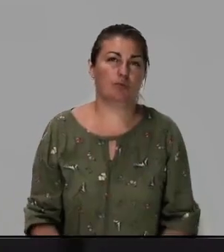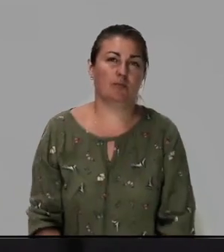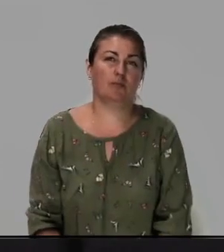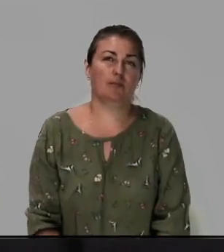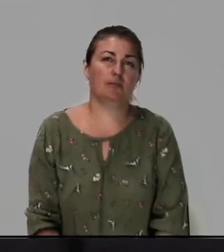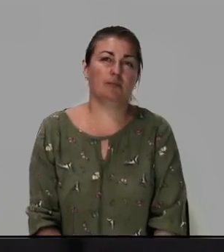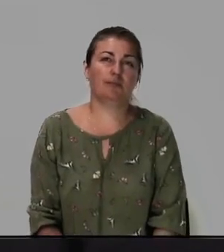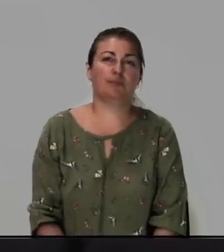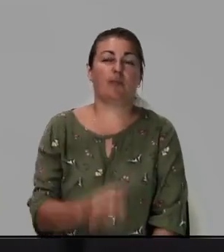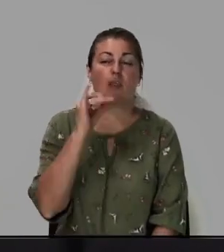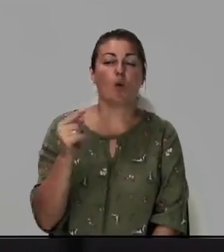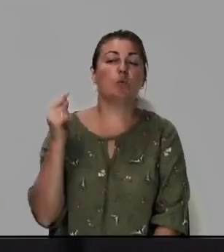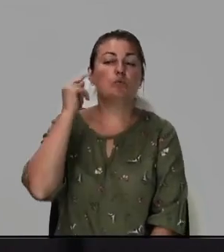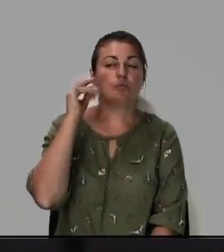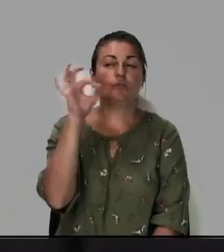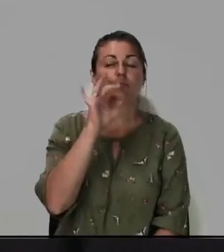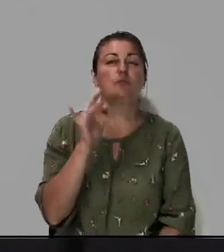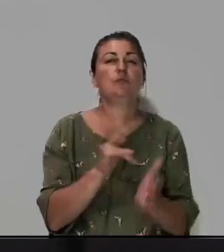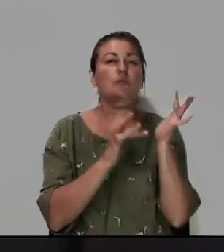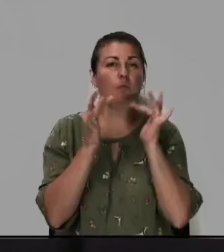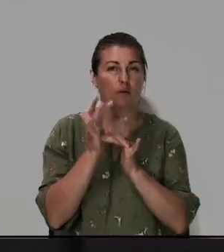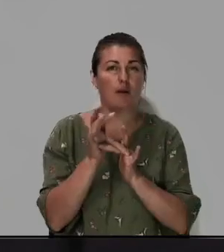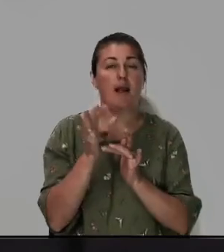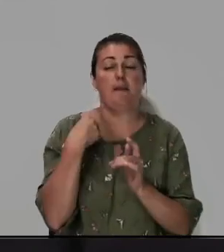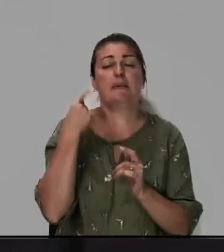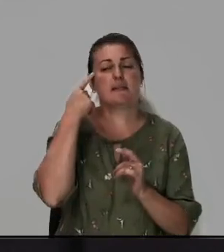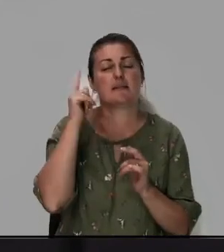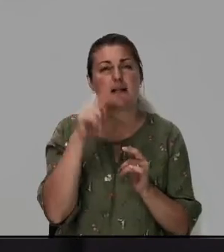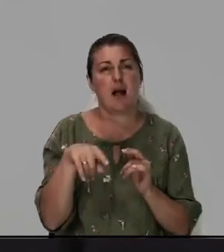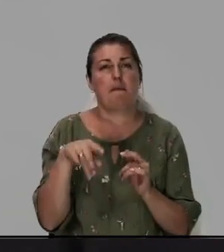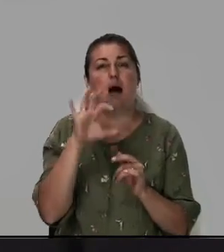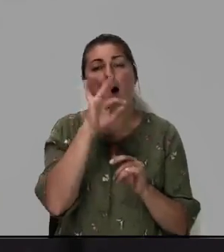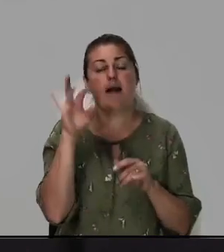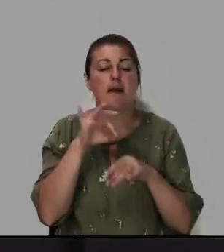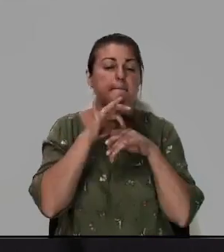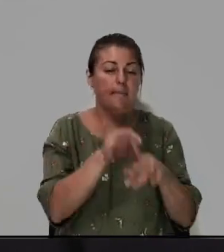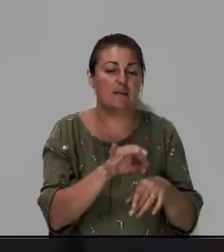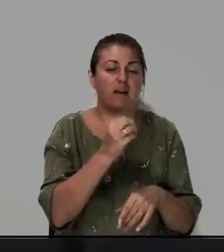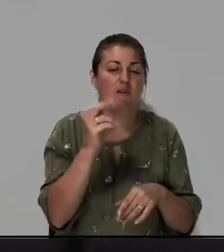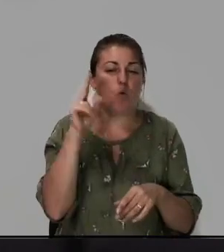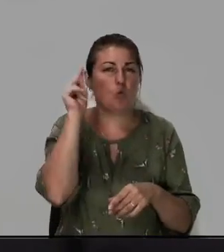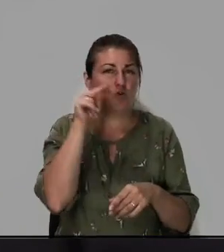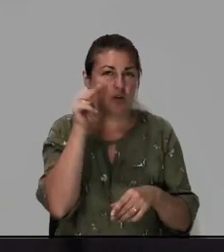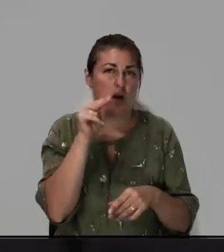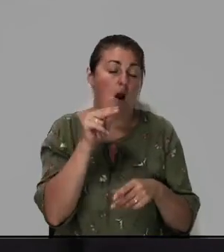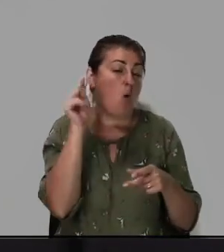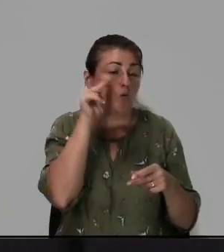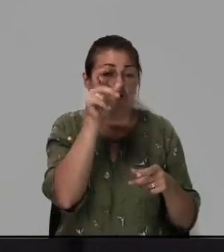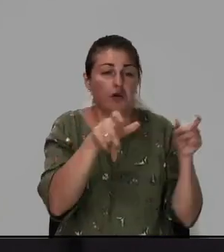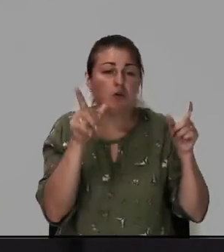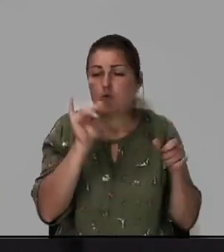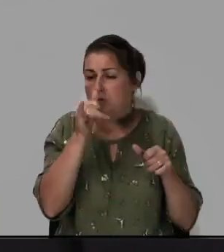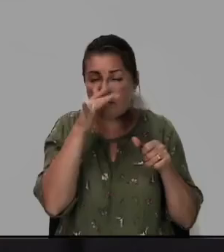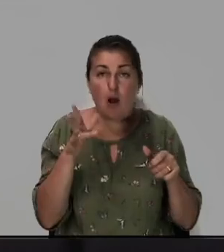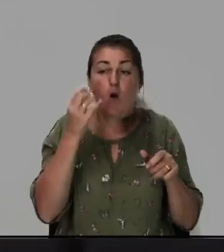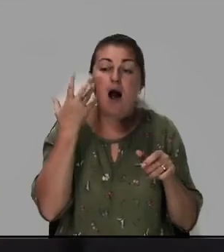и услышал об Иисусе Христе и мы знаем они привели его к ученикам ученики тоже не смогли но